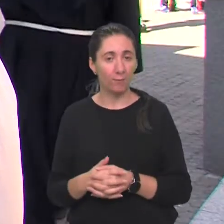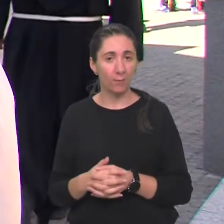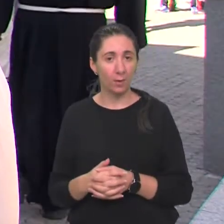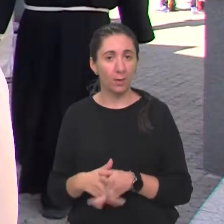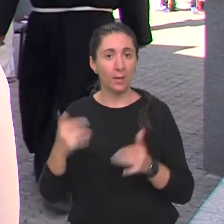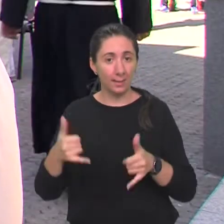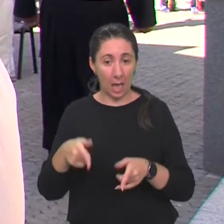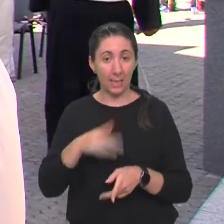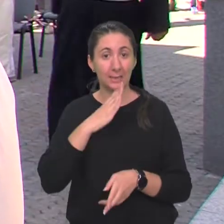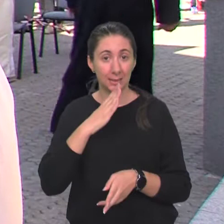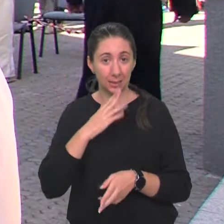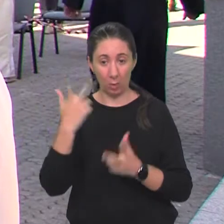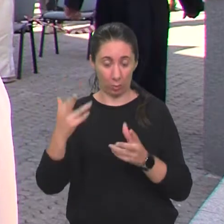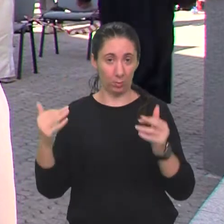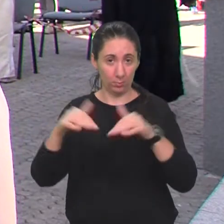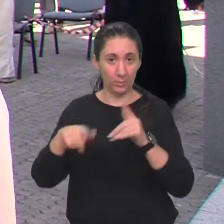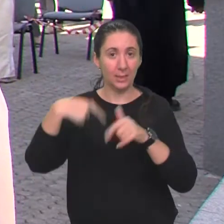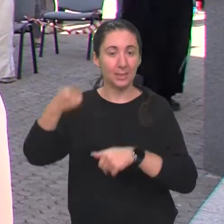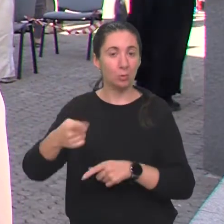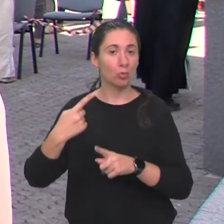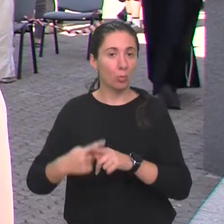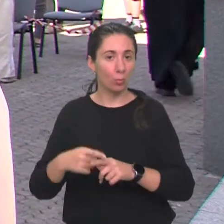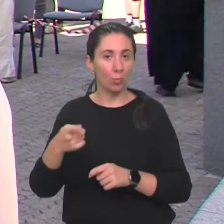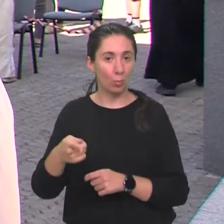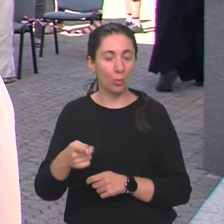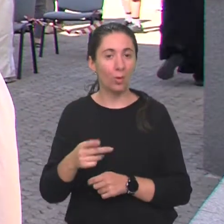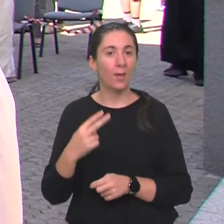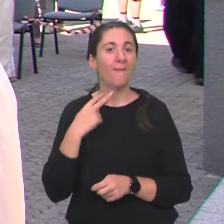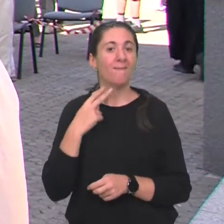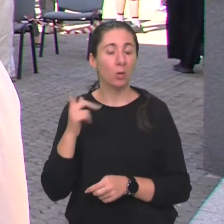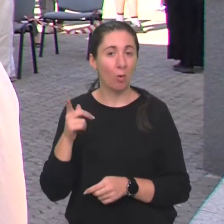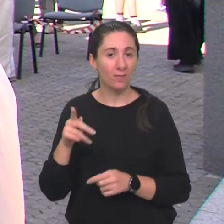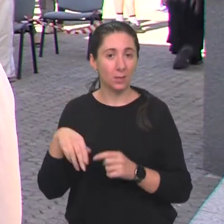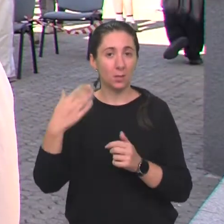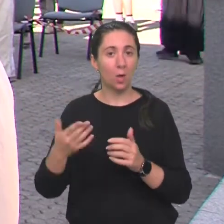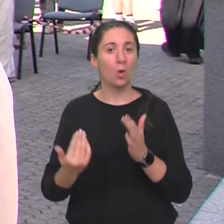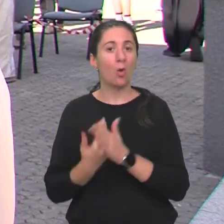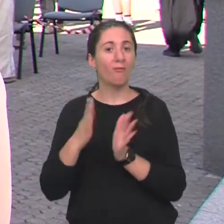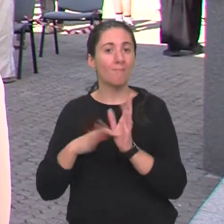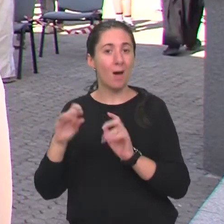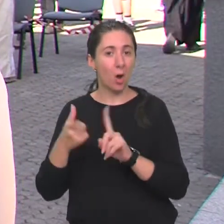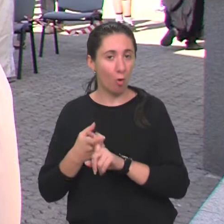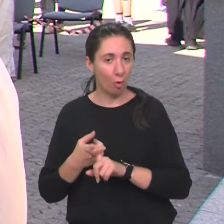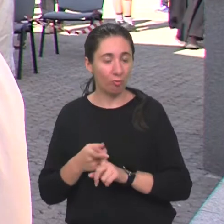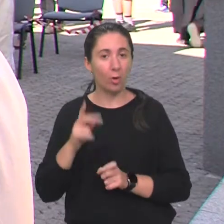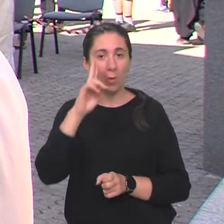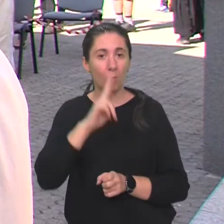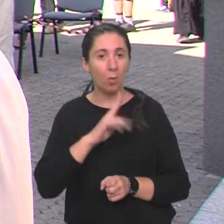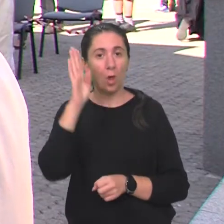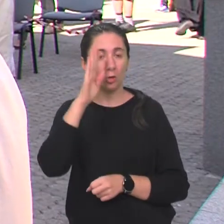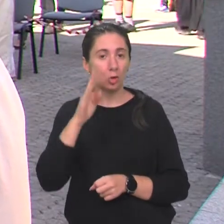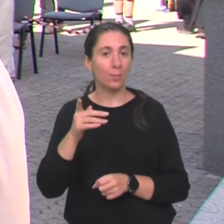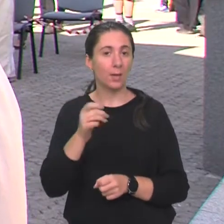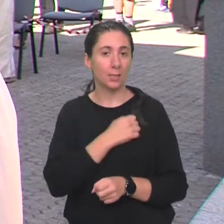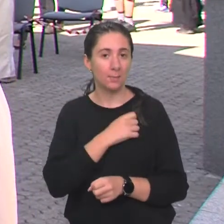danas je to Sisak, sljedeća destinacija su nam Vinkovci, potom Novi Marov, Pula, Šibenik